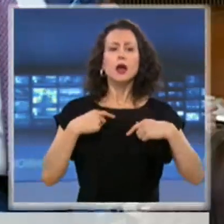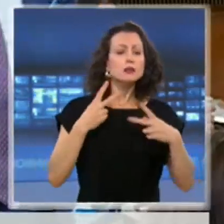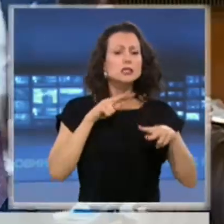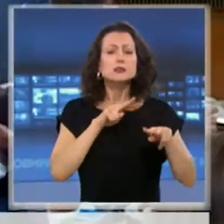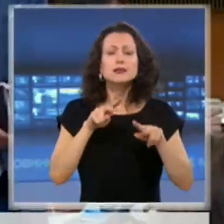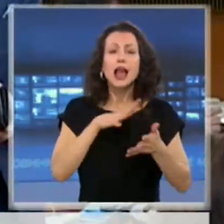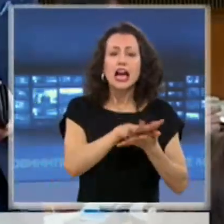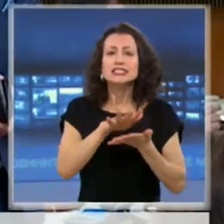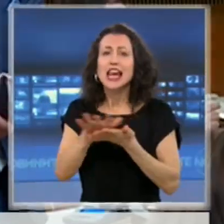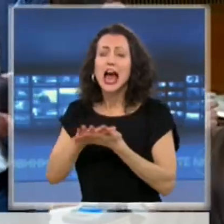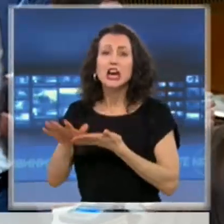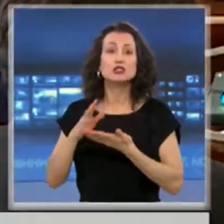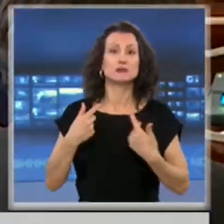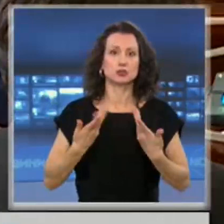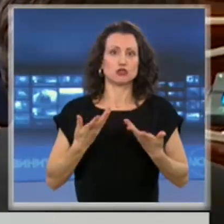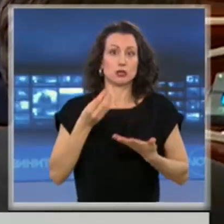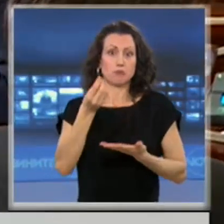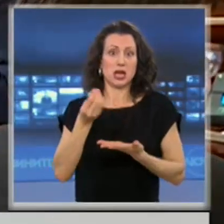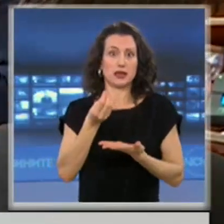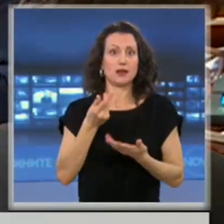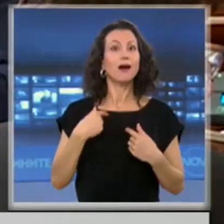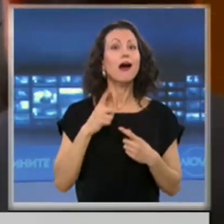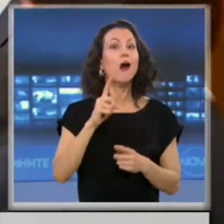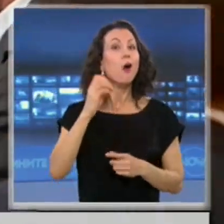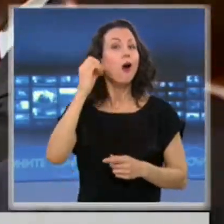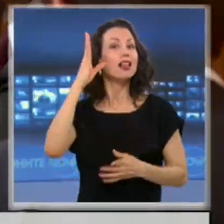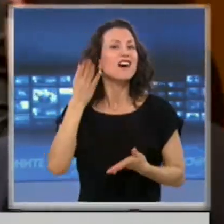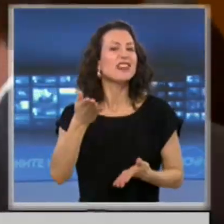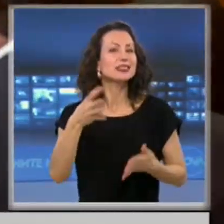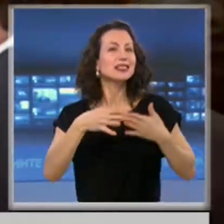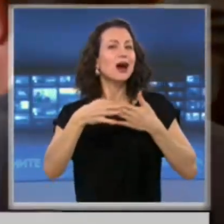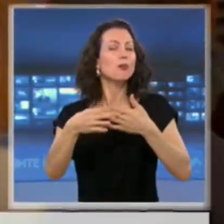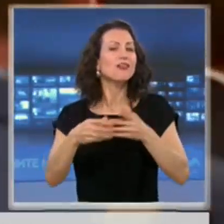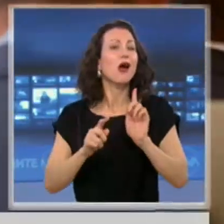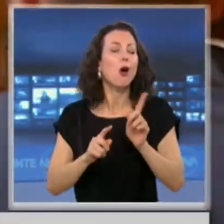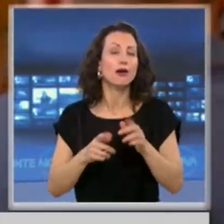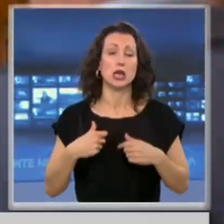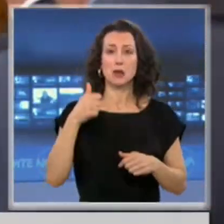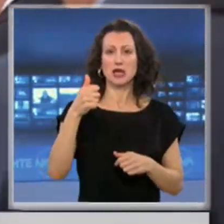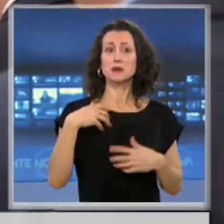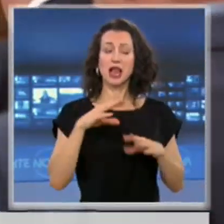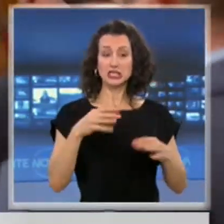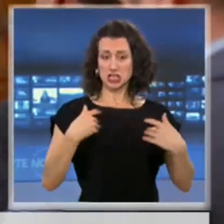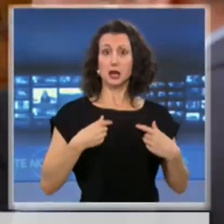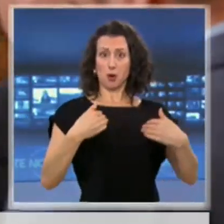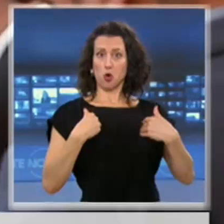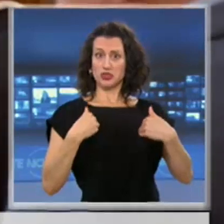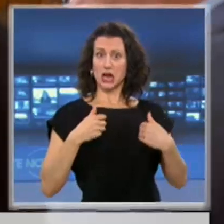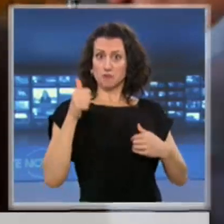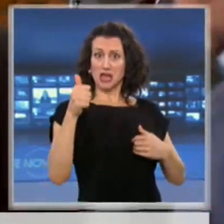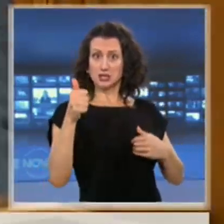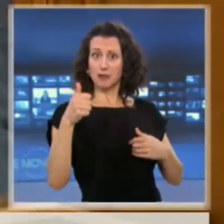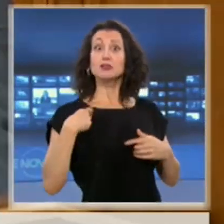А основният спор – коя парламентарна група да я оглави. БСП поискаха това да е депутат от техните редици. Когато се